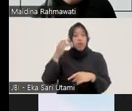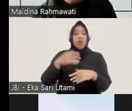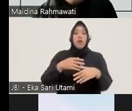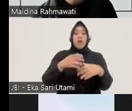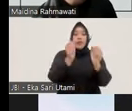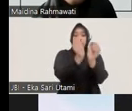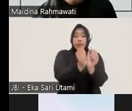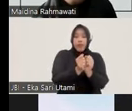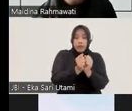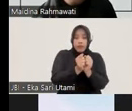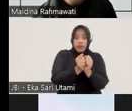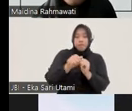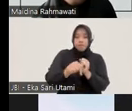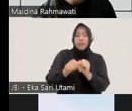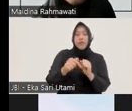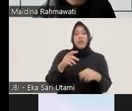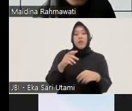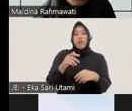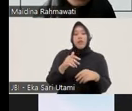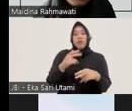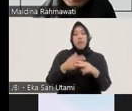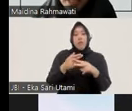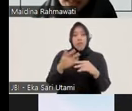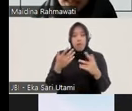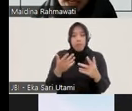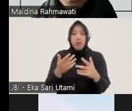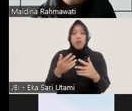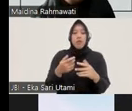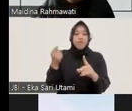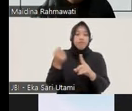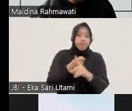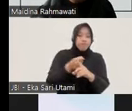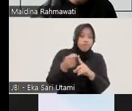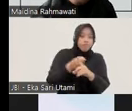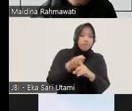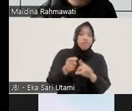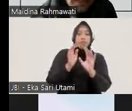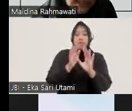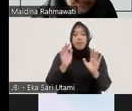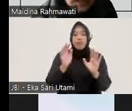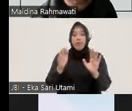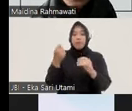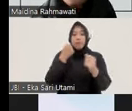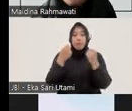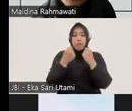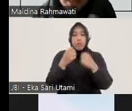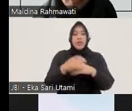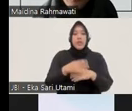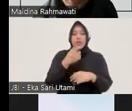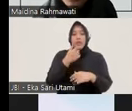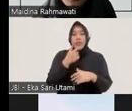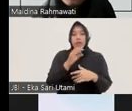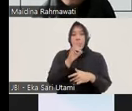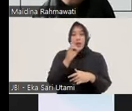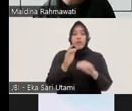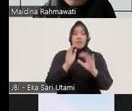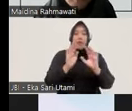apa namanya penyiksaan terjadi terus kemudian pemerasaan terjadi banyak laporan